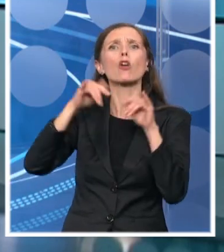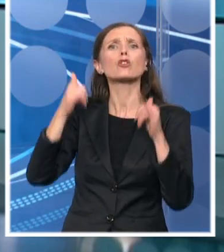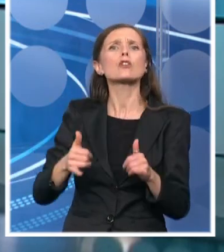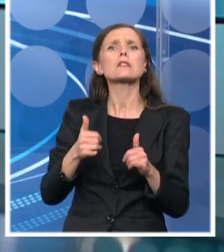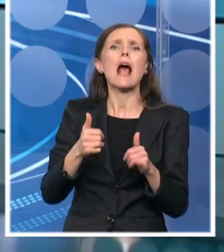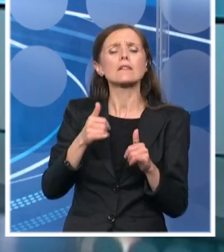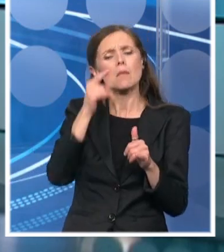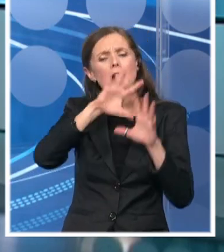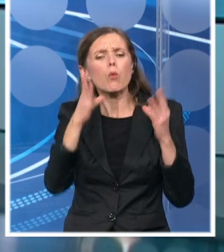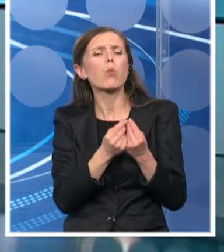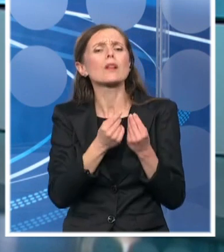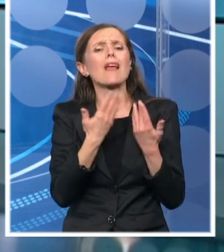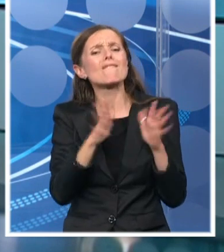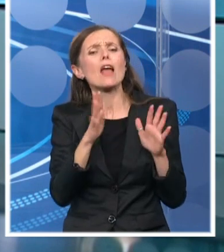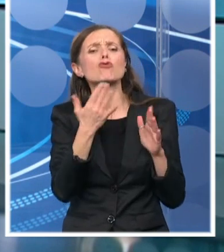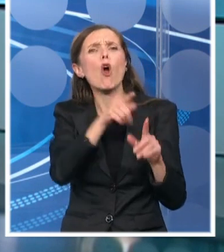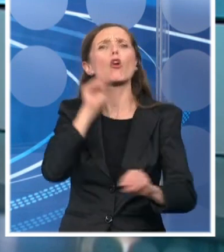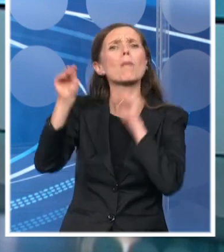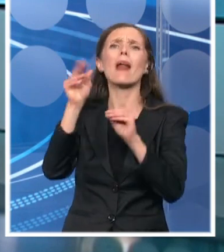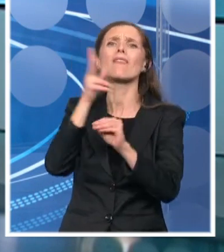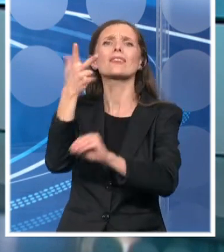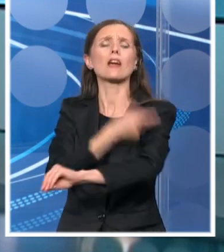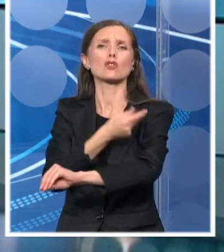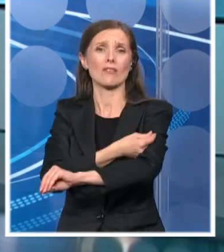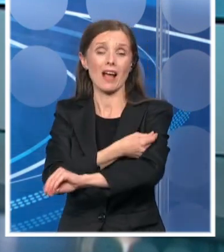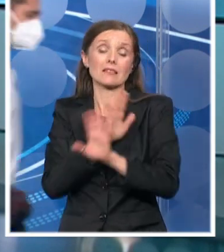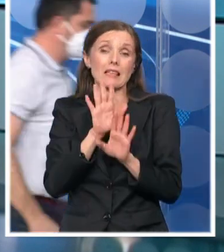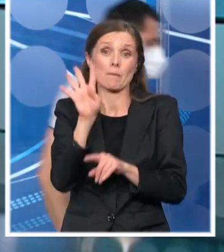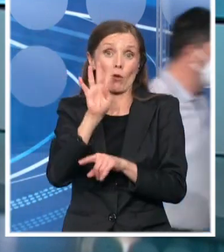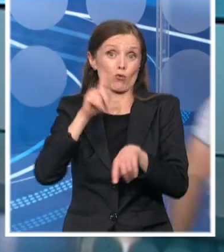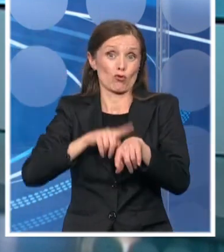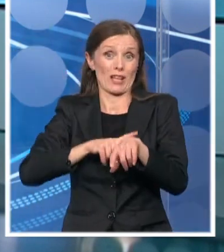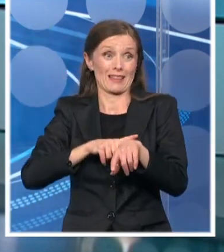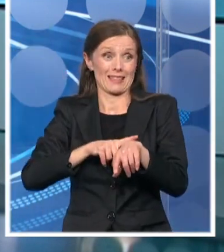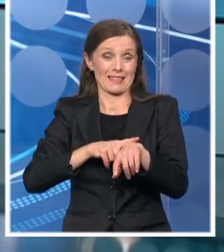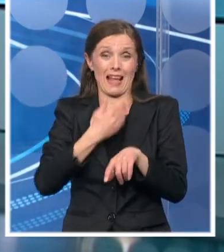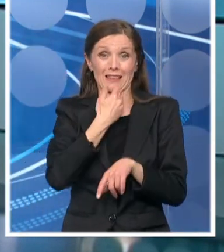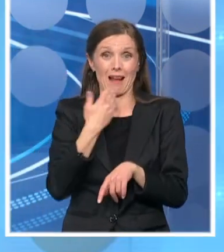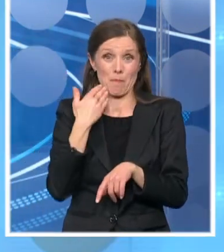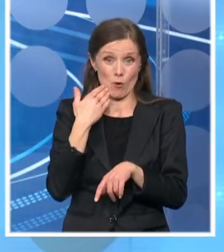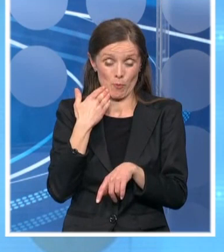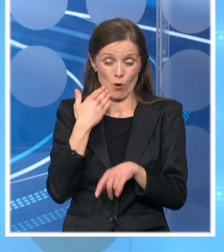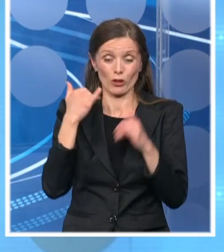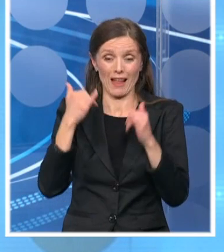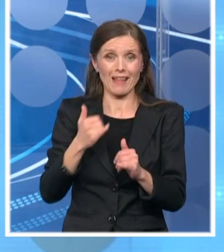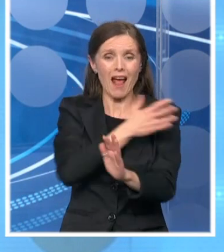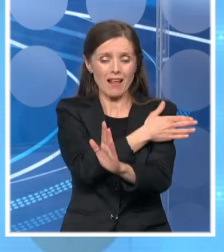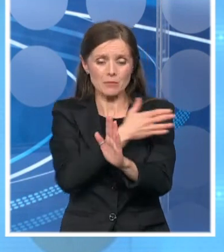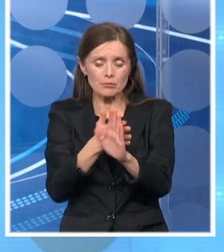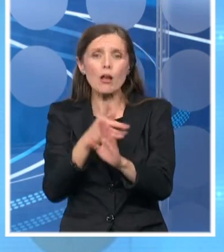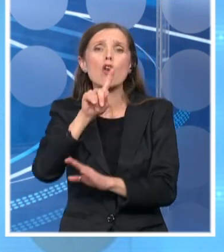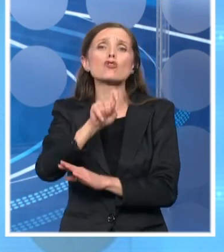generalno ljudi prijavilo za vakcinaciju? Ponovo, presek od 16 časova danas, to je 197